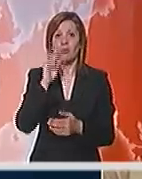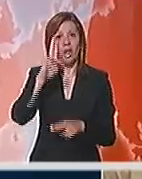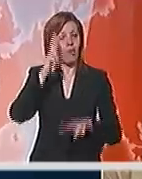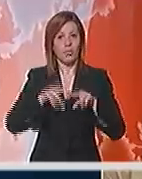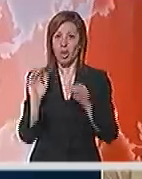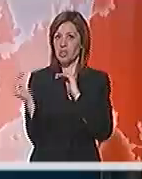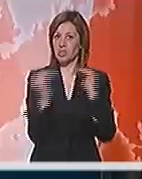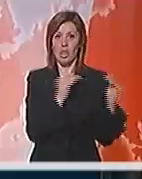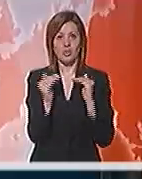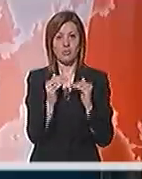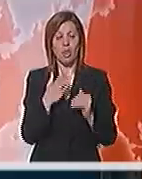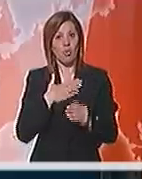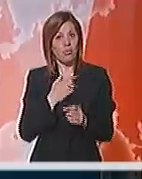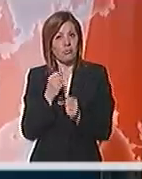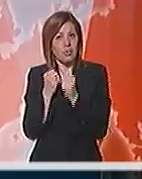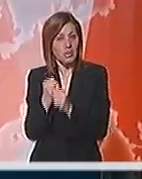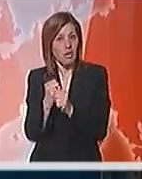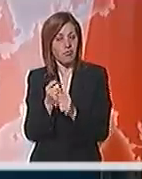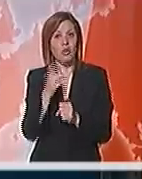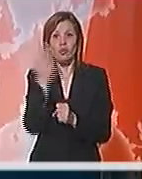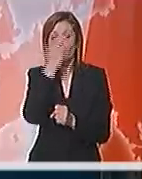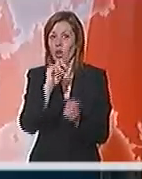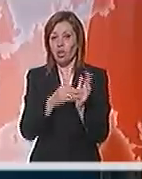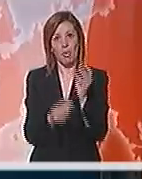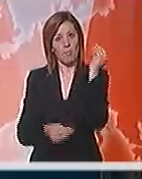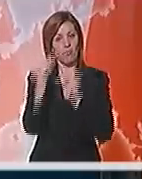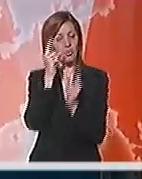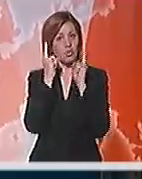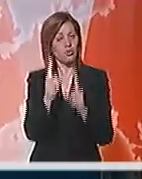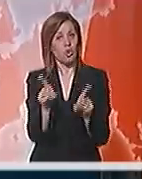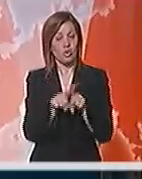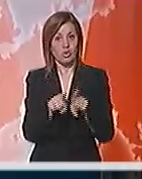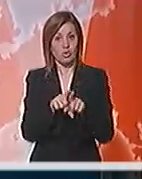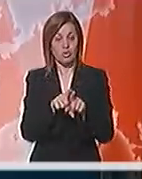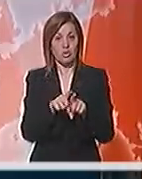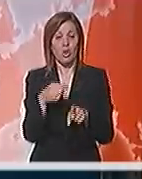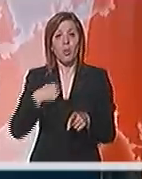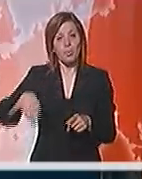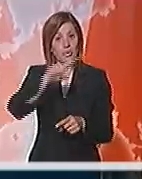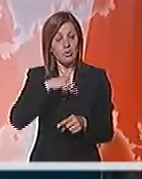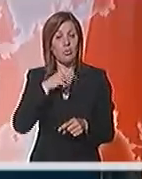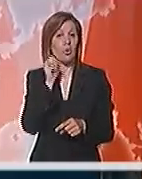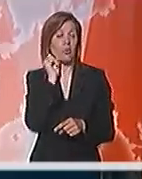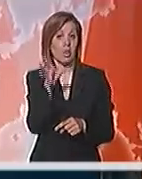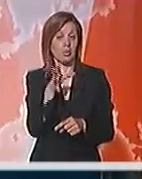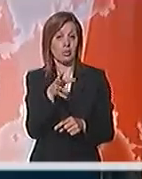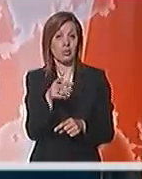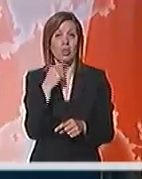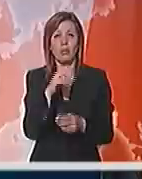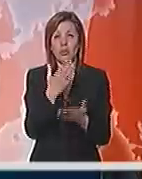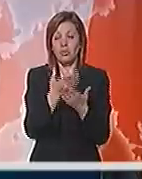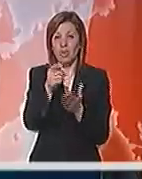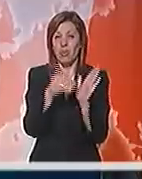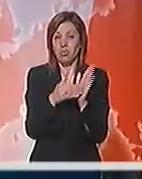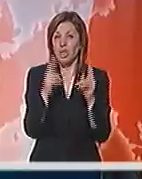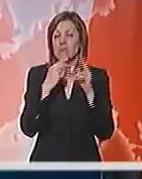odlukom ne slaže. Moj stav je da školarine ne treba povećavati i mi ćemo kada to treba da